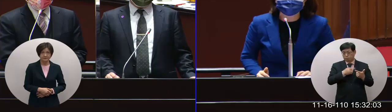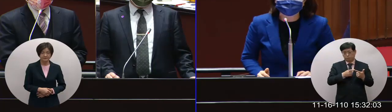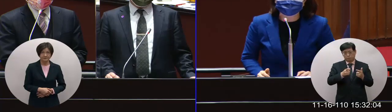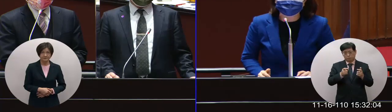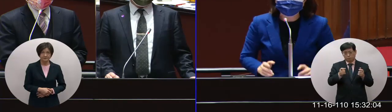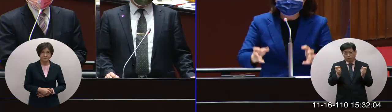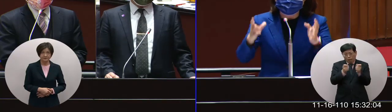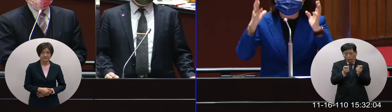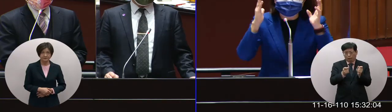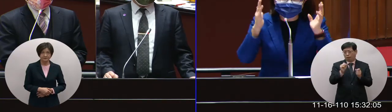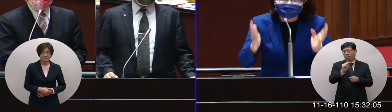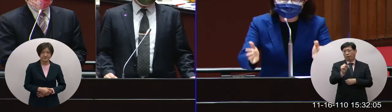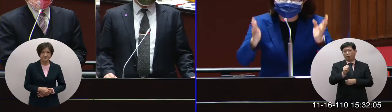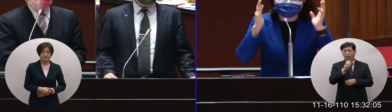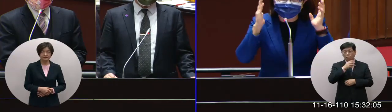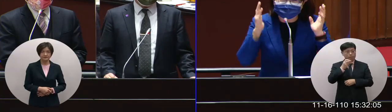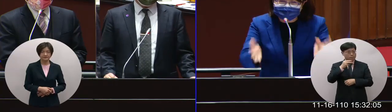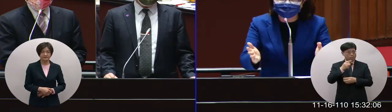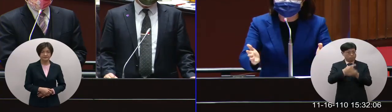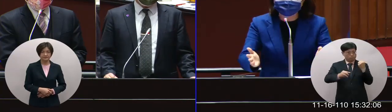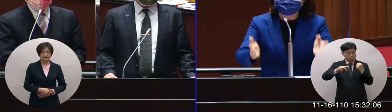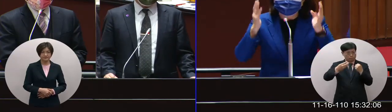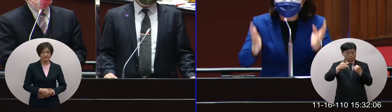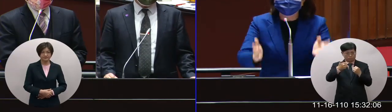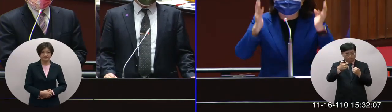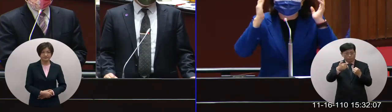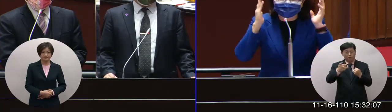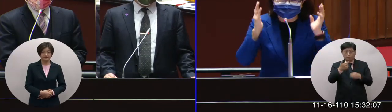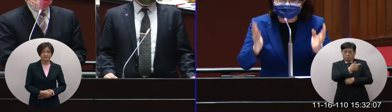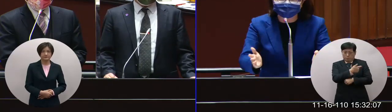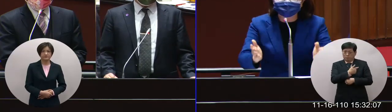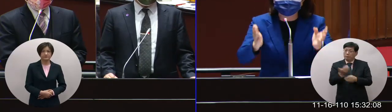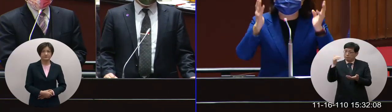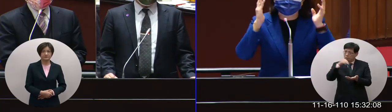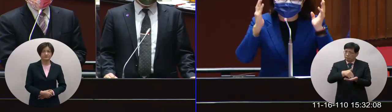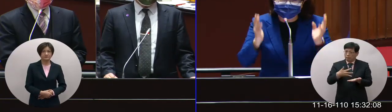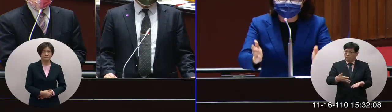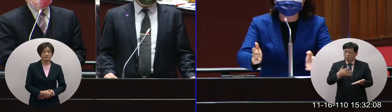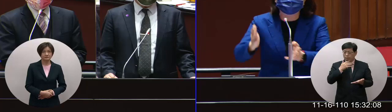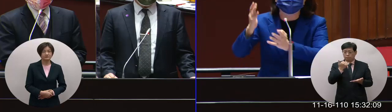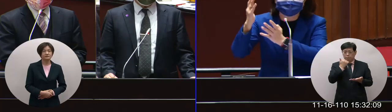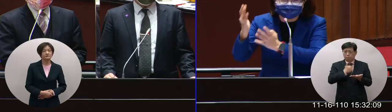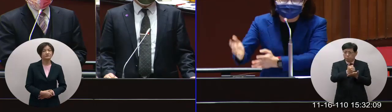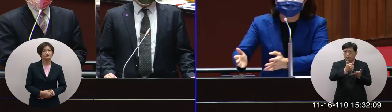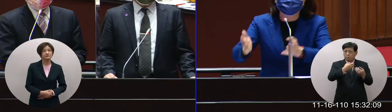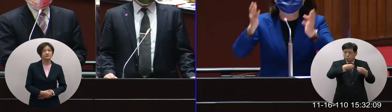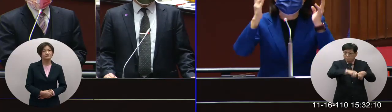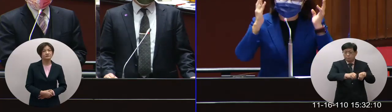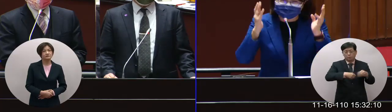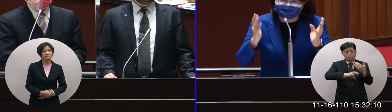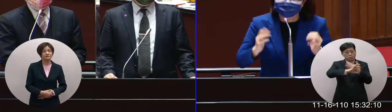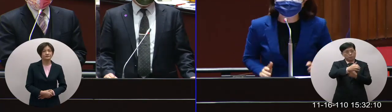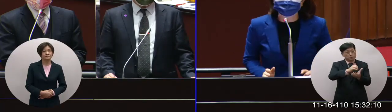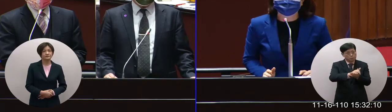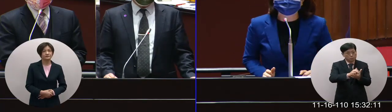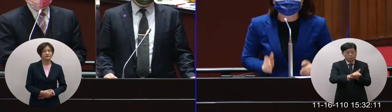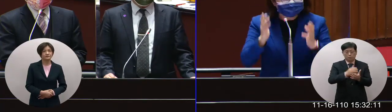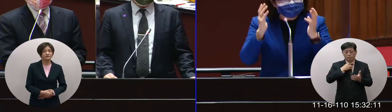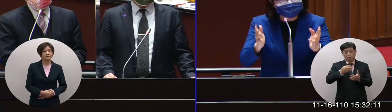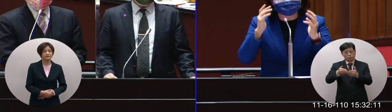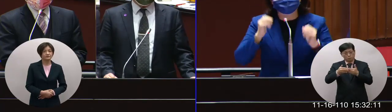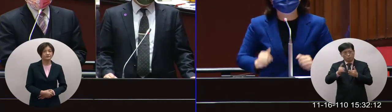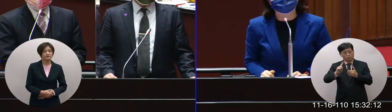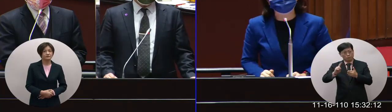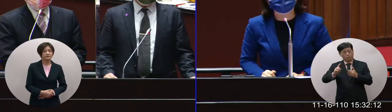家太短的期限啊我們這350萬劑到底要怎麼樣去捐給我們的友邦或有需要的